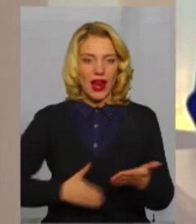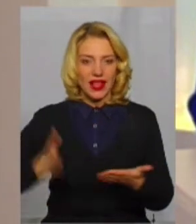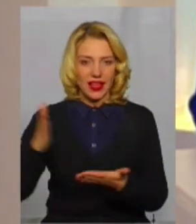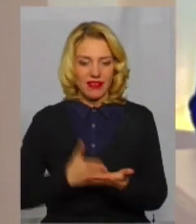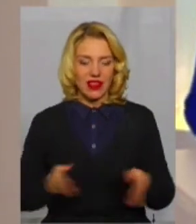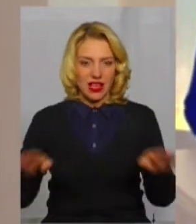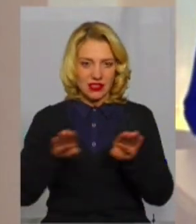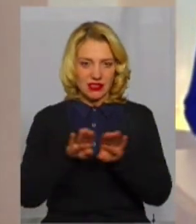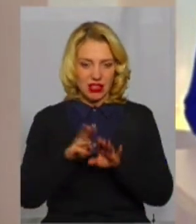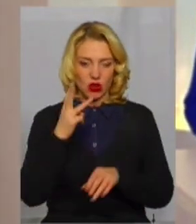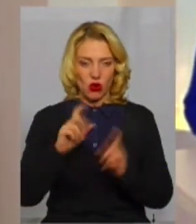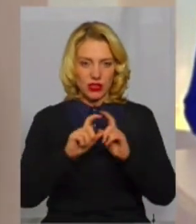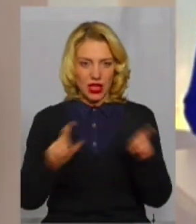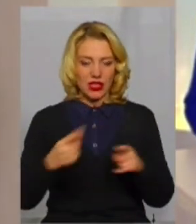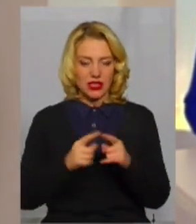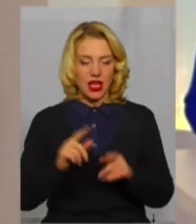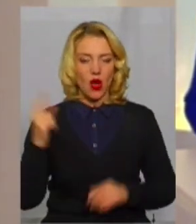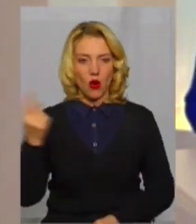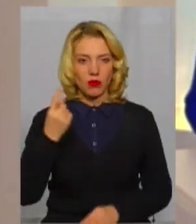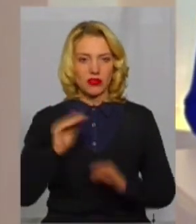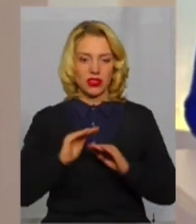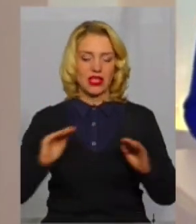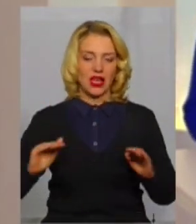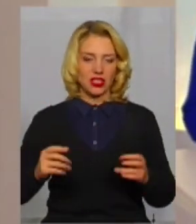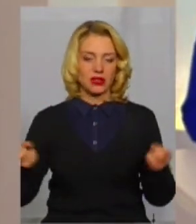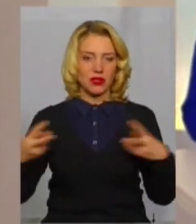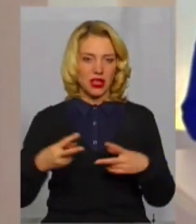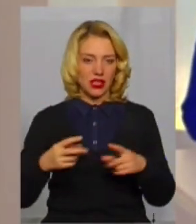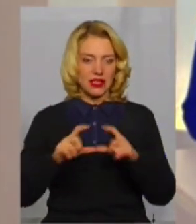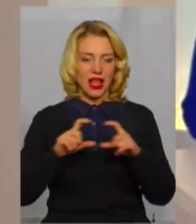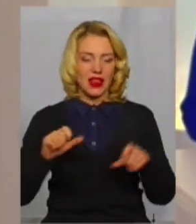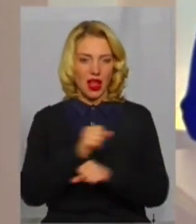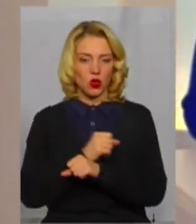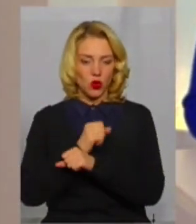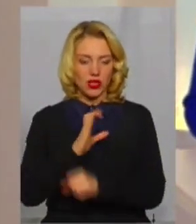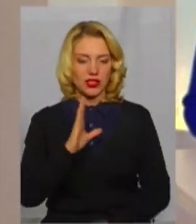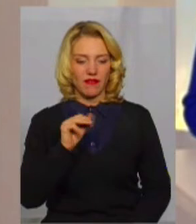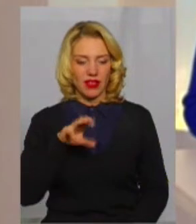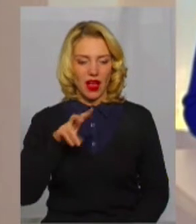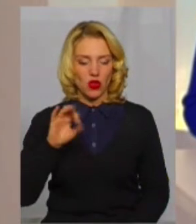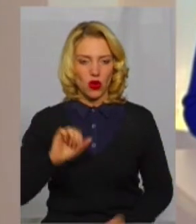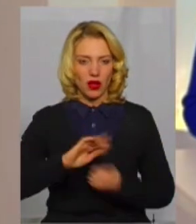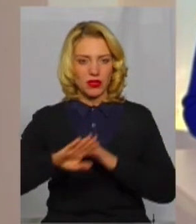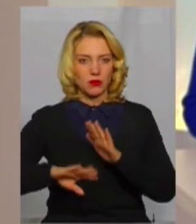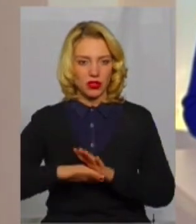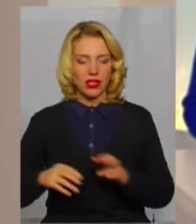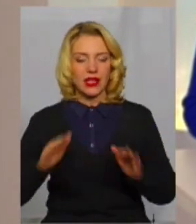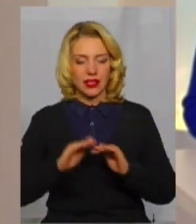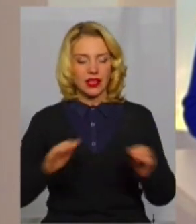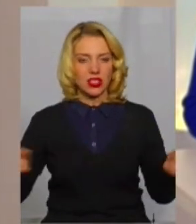закладів. Це обласний дитячий спеціалізований санаторій Світанок, Кам'янець-Подільський обласний дитячий